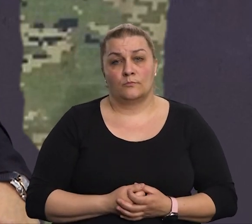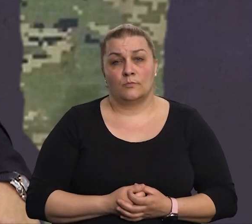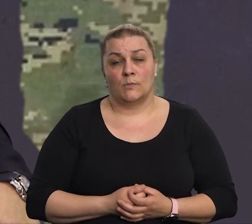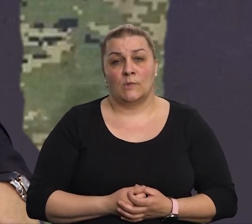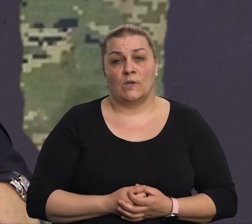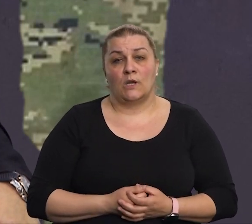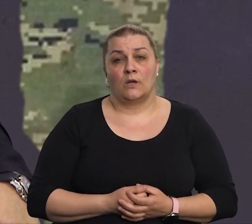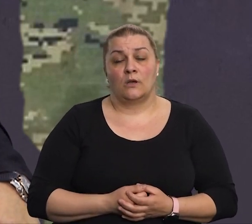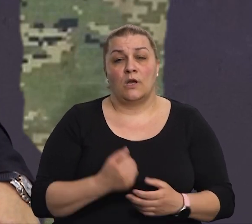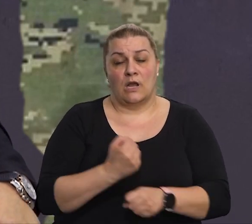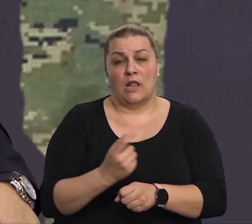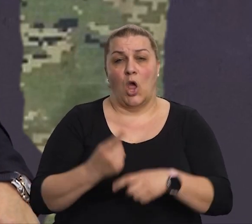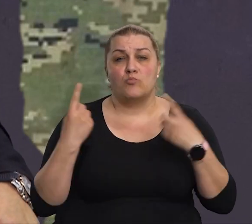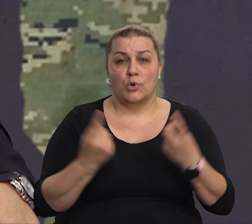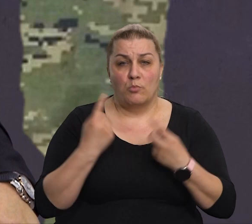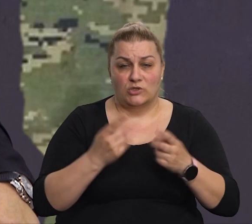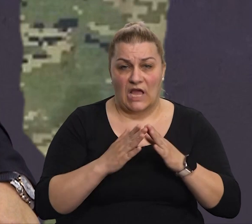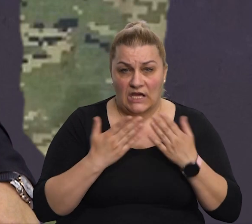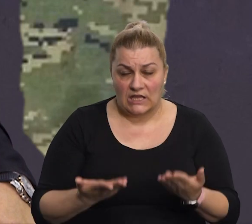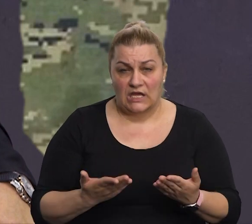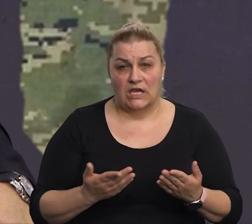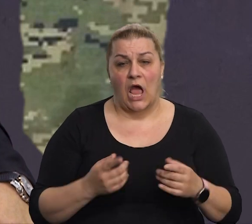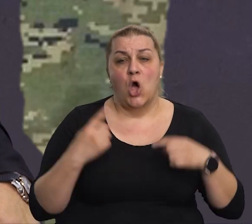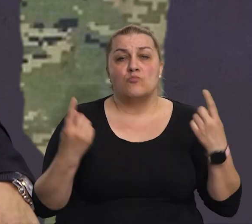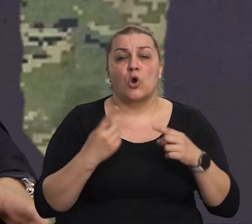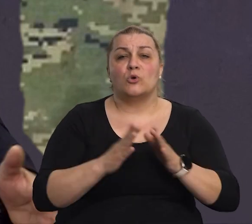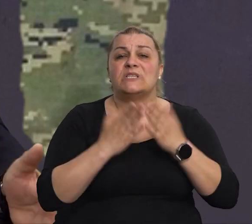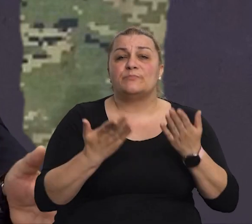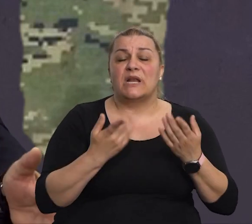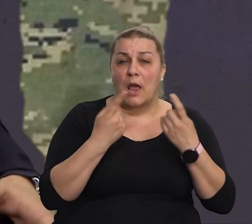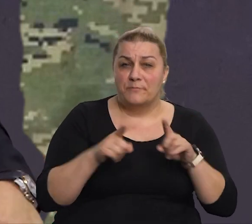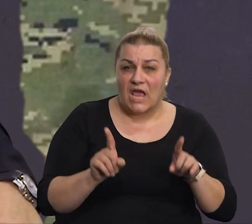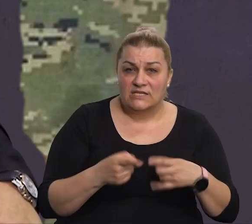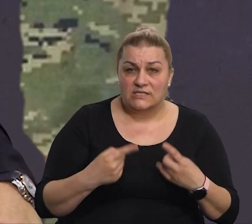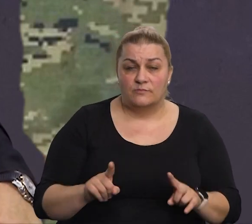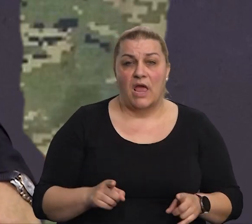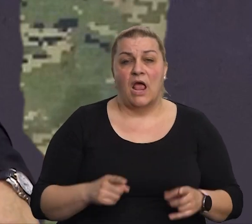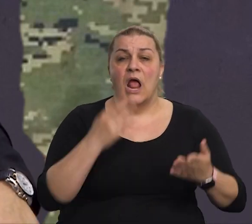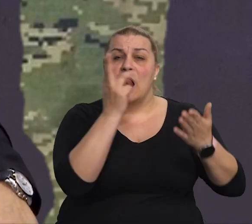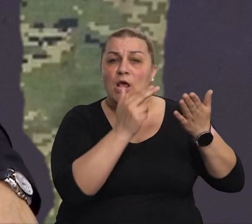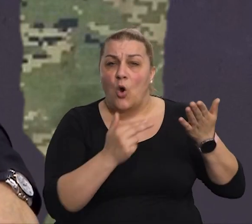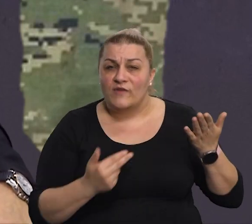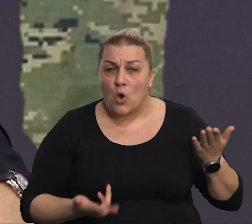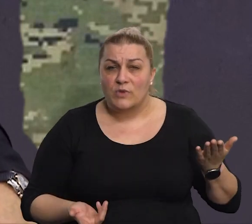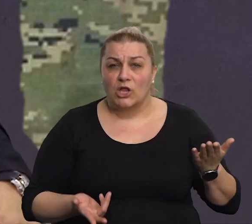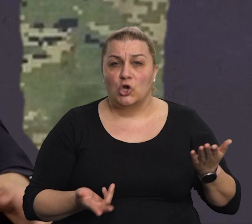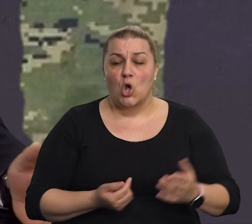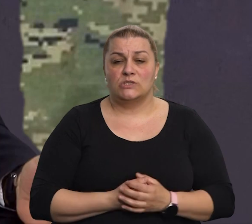promocija, promocija knjiga, promocija zbirka, pjesama, likovne umjetnosti,